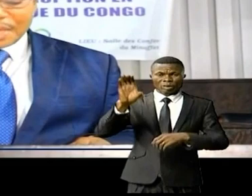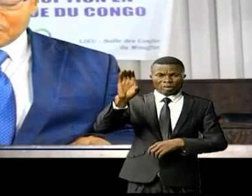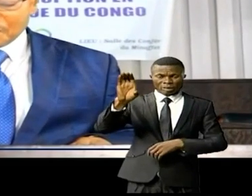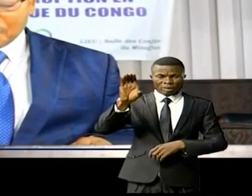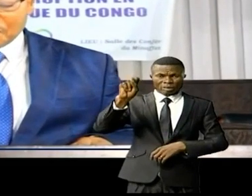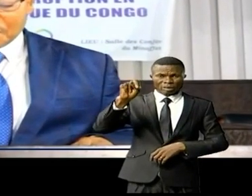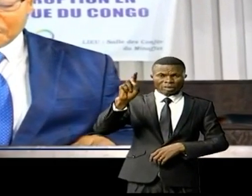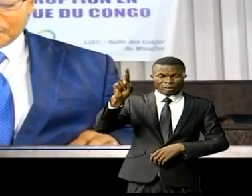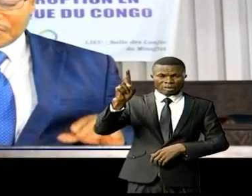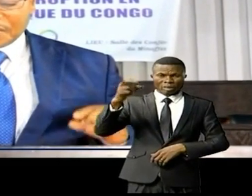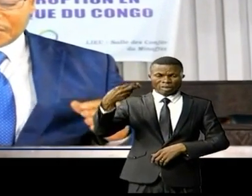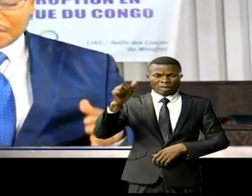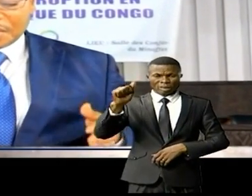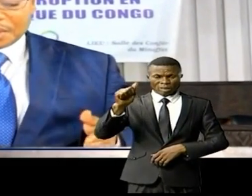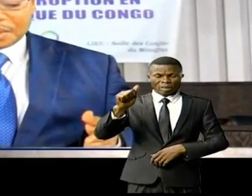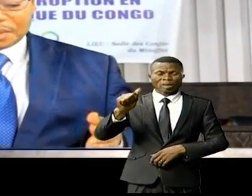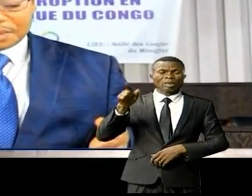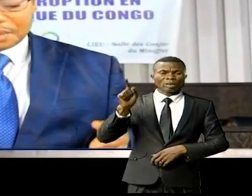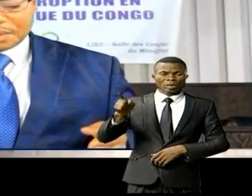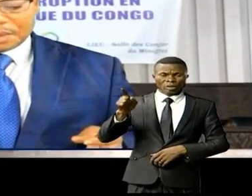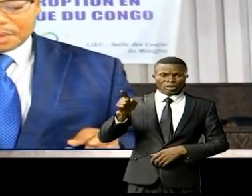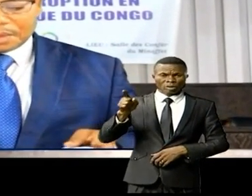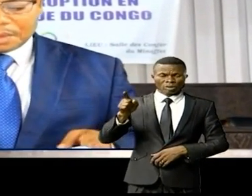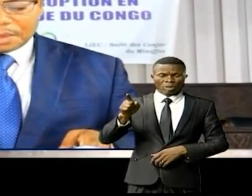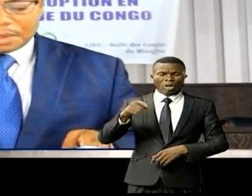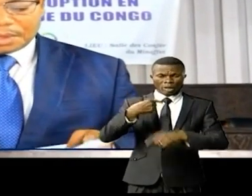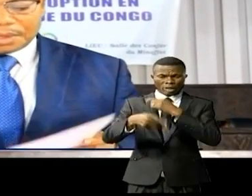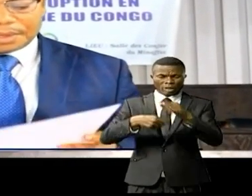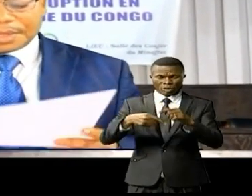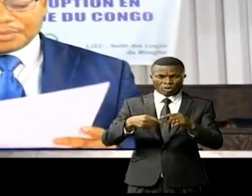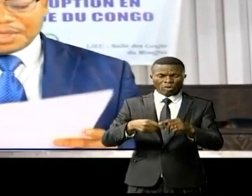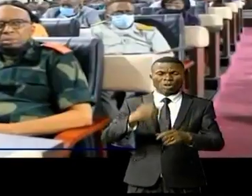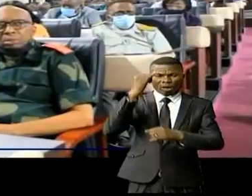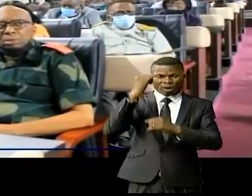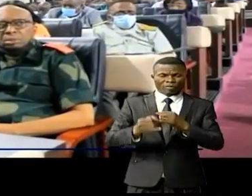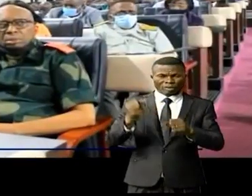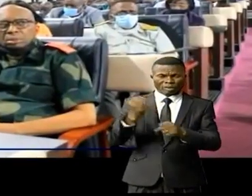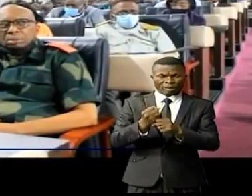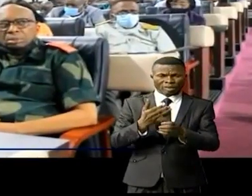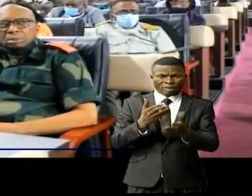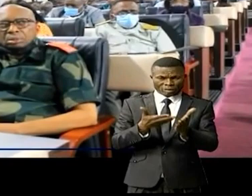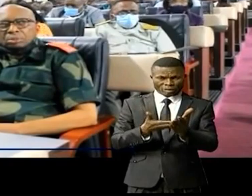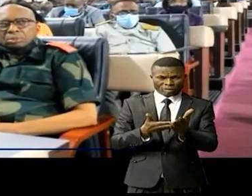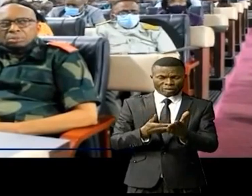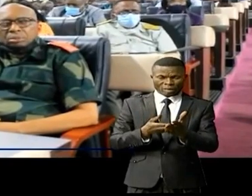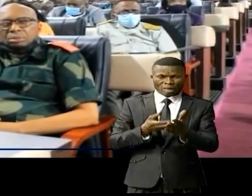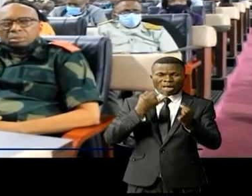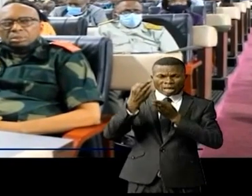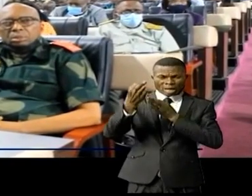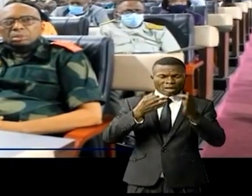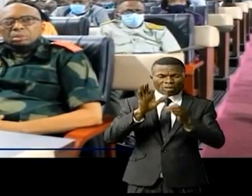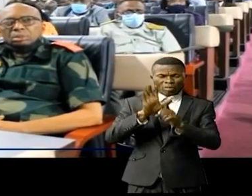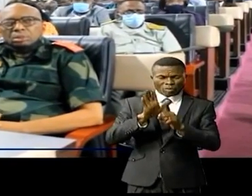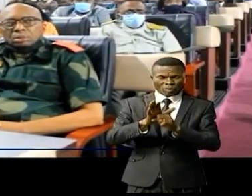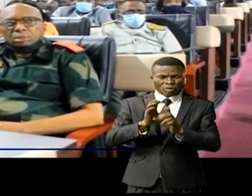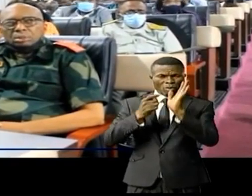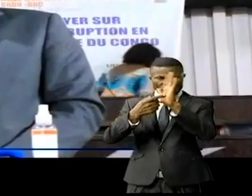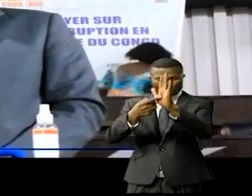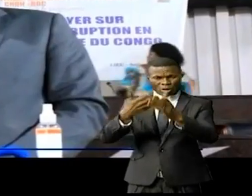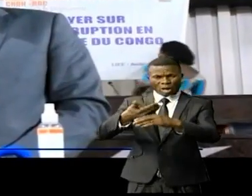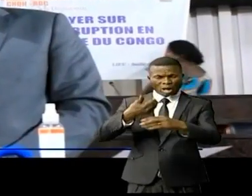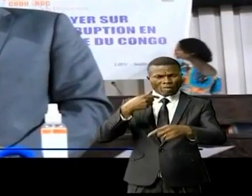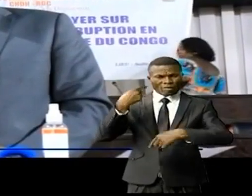Mwamba Mouchikonke Mwamous, qui a ouvert et clôturé les travaux. Des exposés ont été présentés avant le débat.